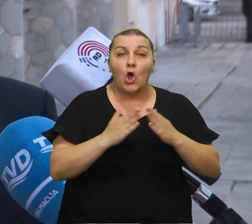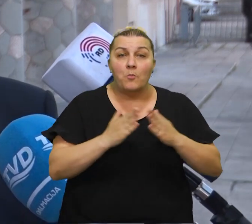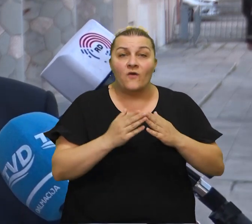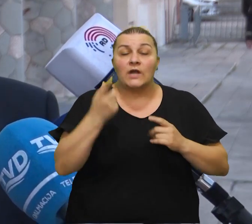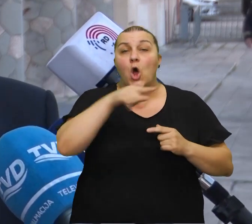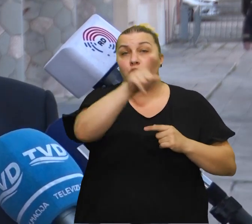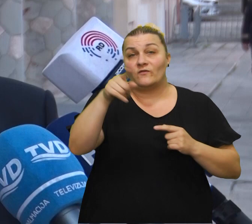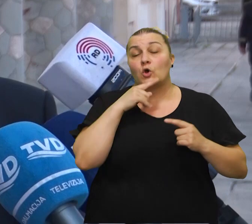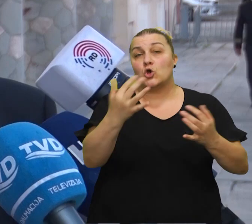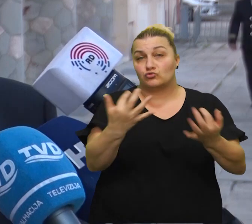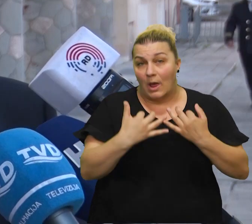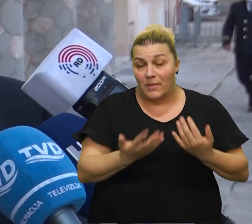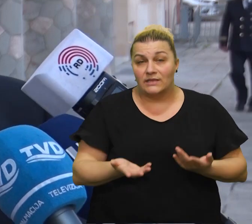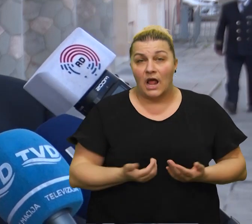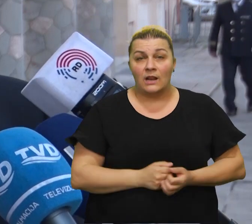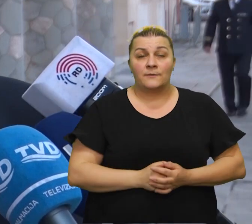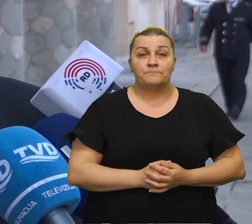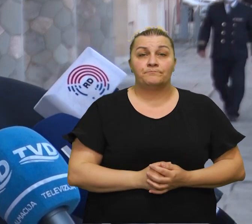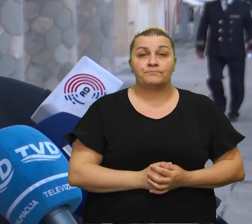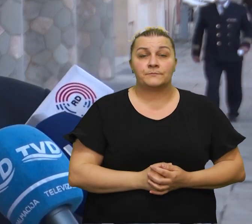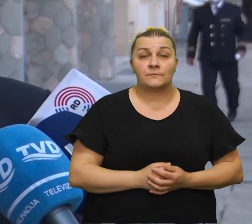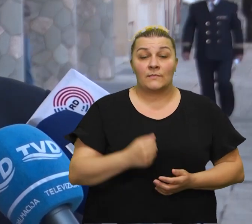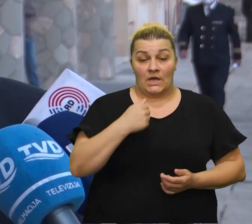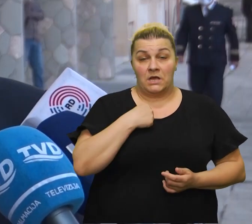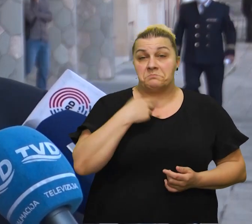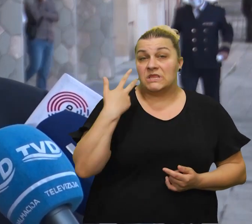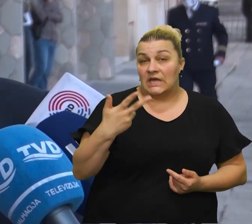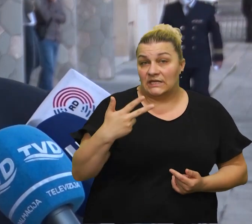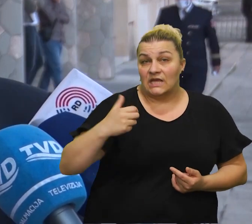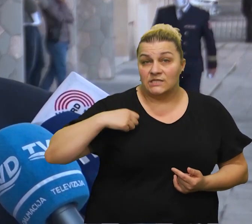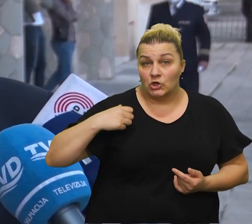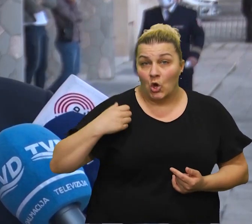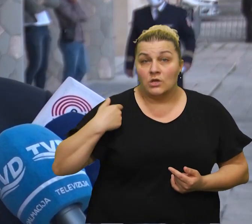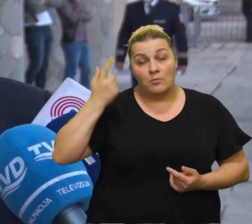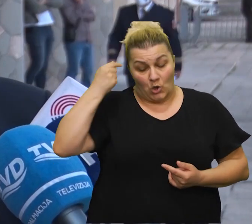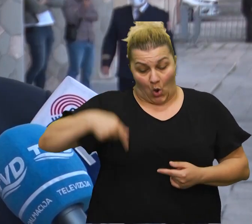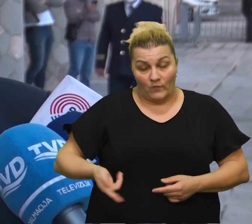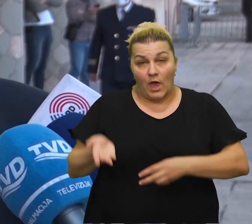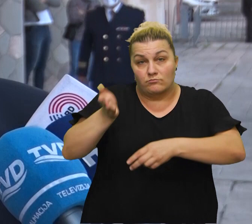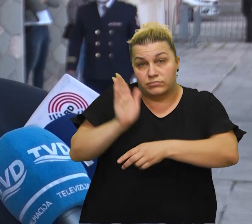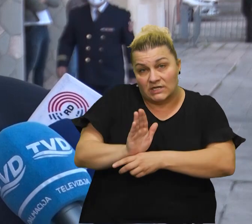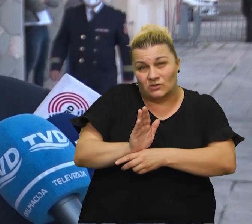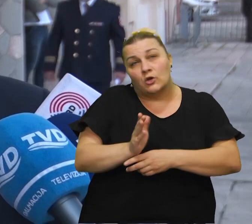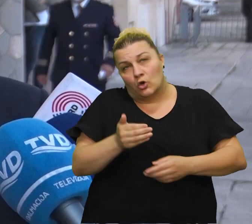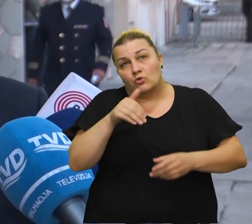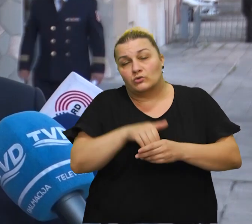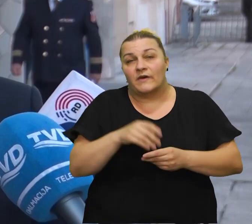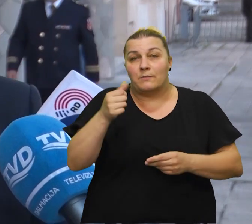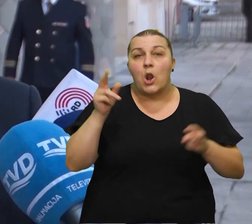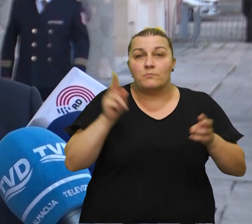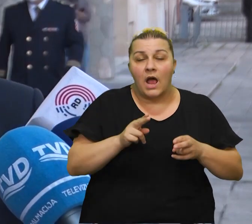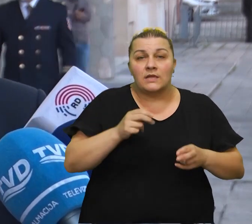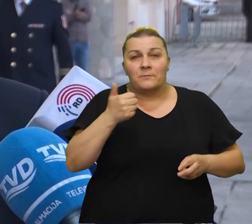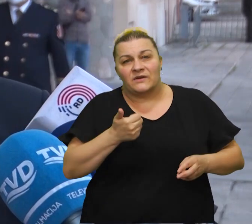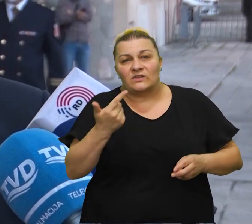od agresora i moram reći, ja sam svih 30 godina bio ovdje na Azoča, odnosno nešto manje jer nije